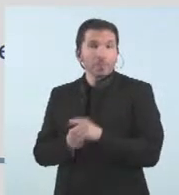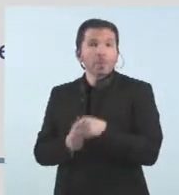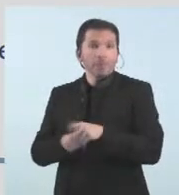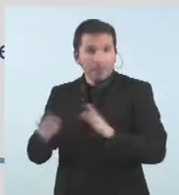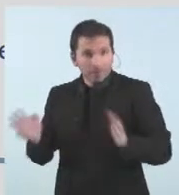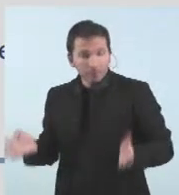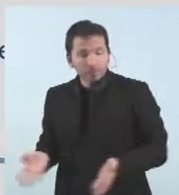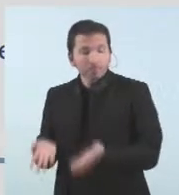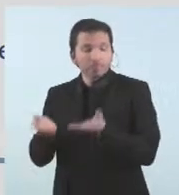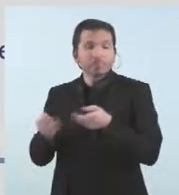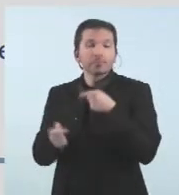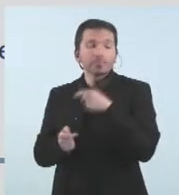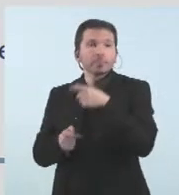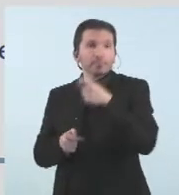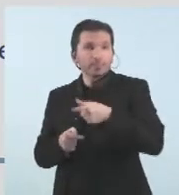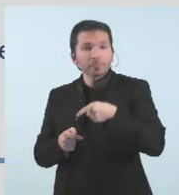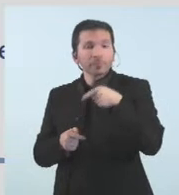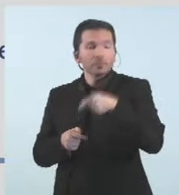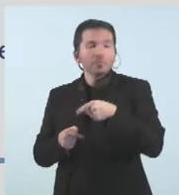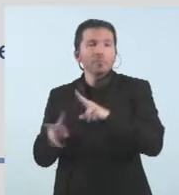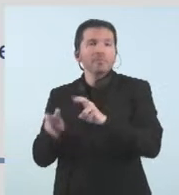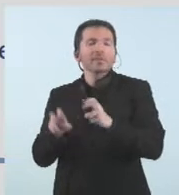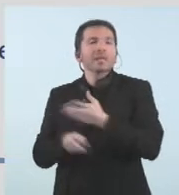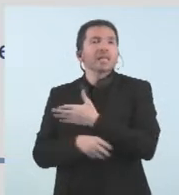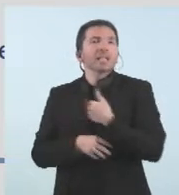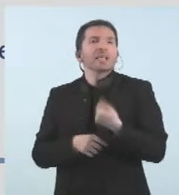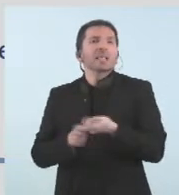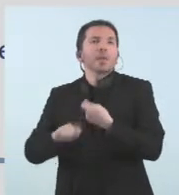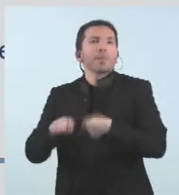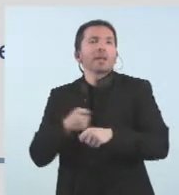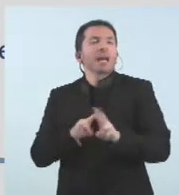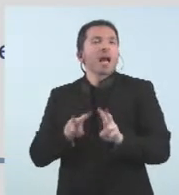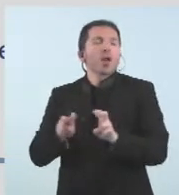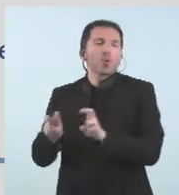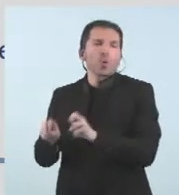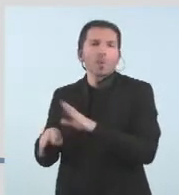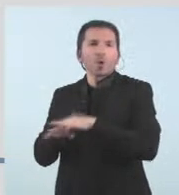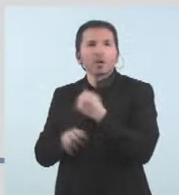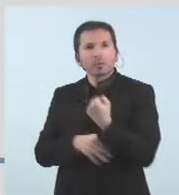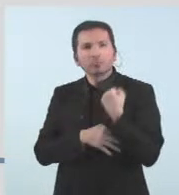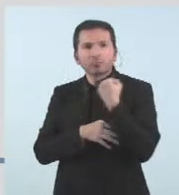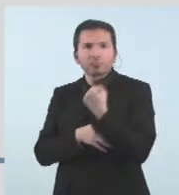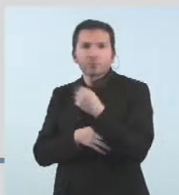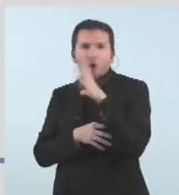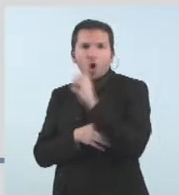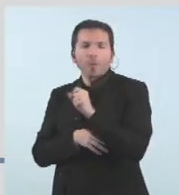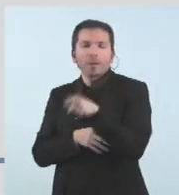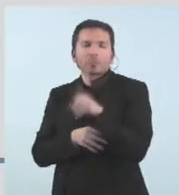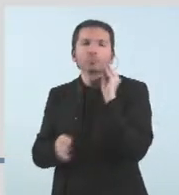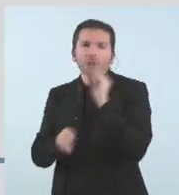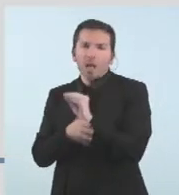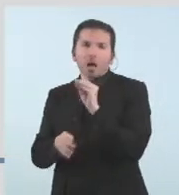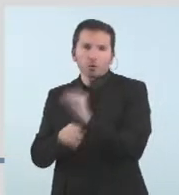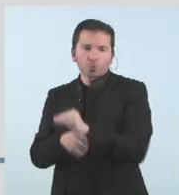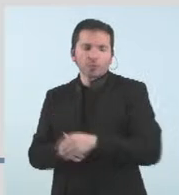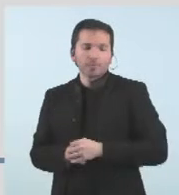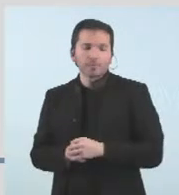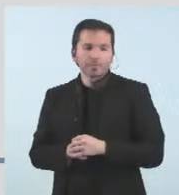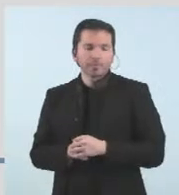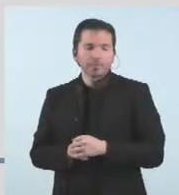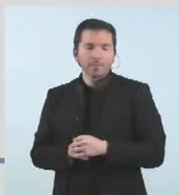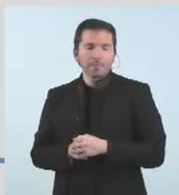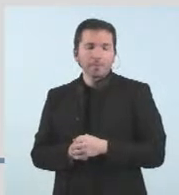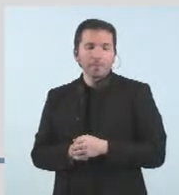andorrans volen explorar nous mercats i també hi trobaran el suport del govern en aquesta línia pel que fa als mitjans de